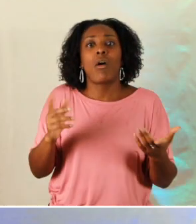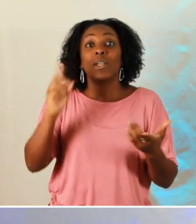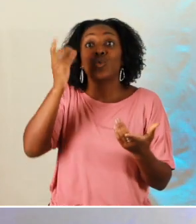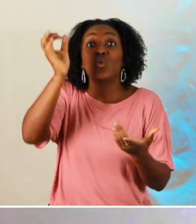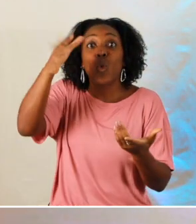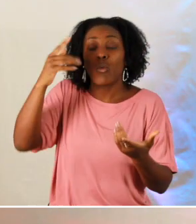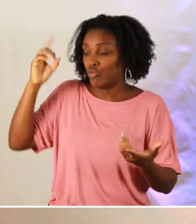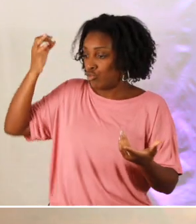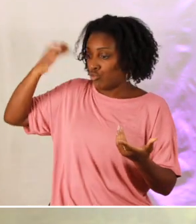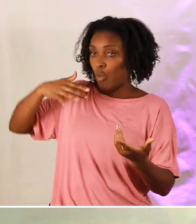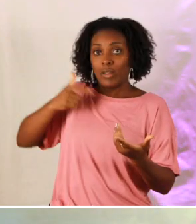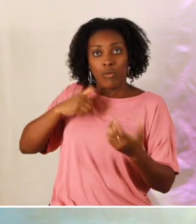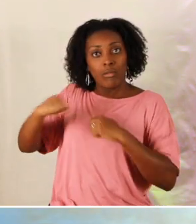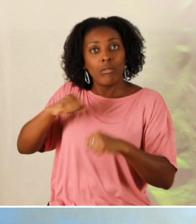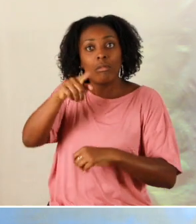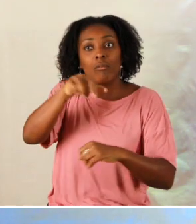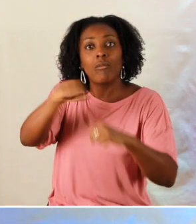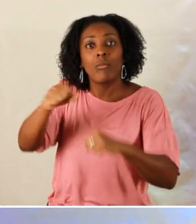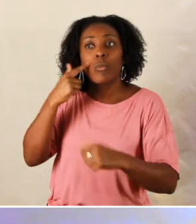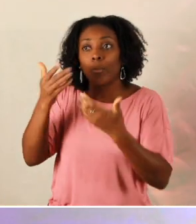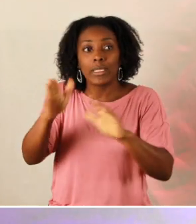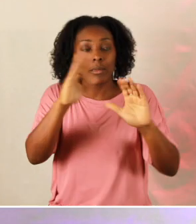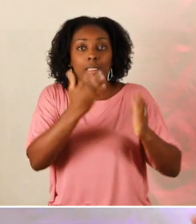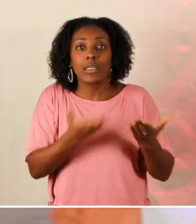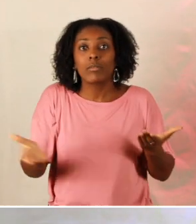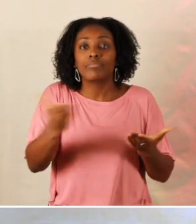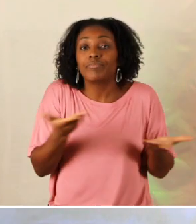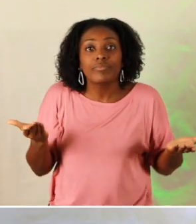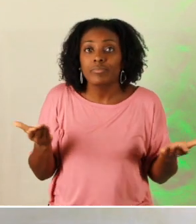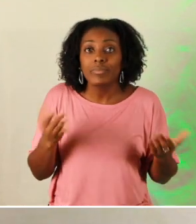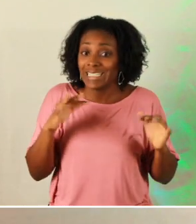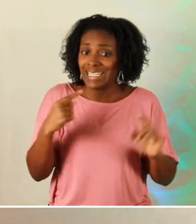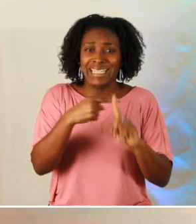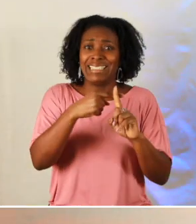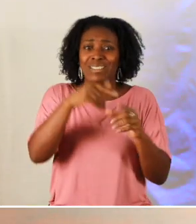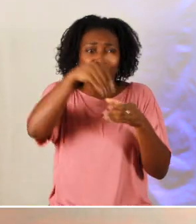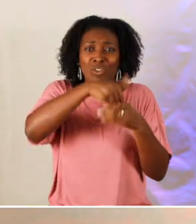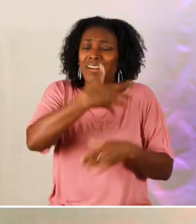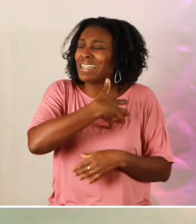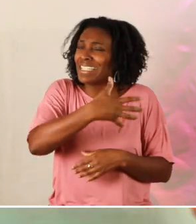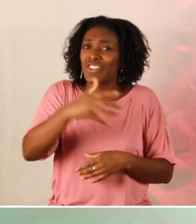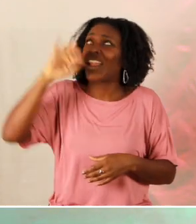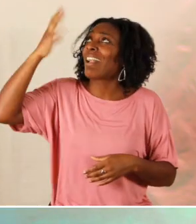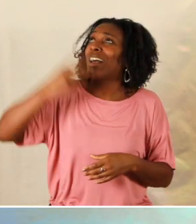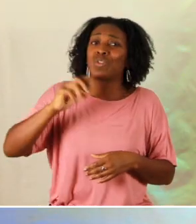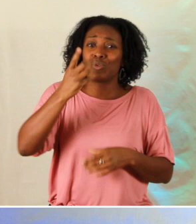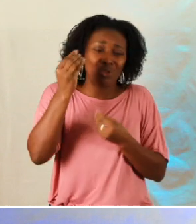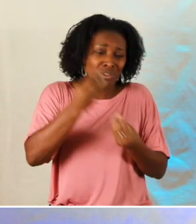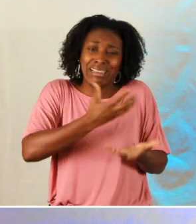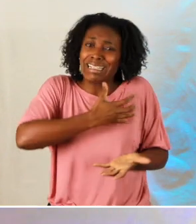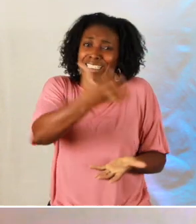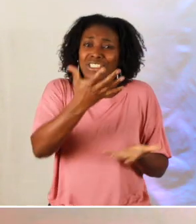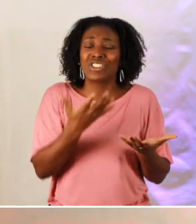mais les dons que tu as tu dois les mettre en exercice afin de bénir ton prochain l'église est riche de